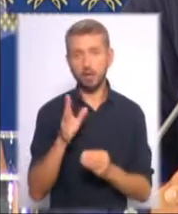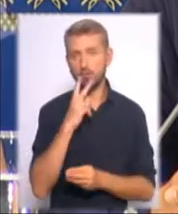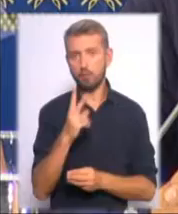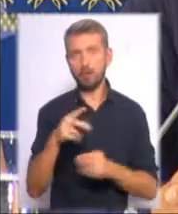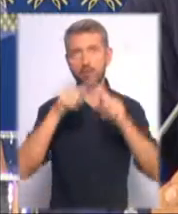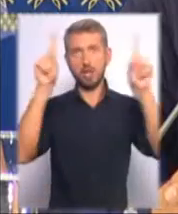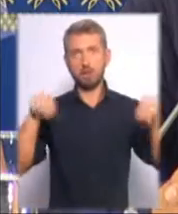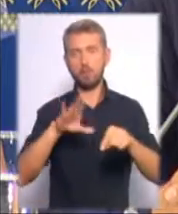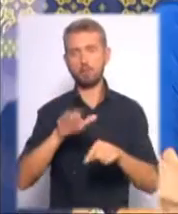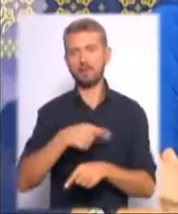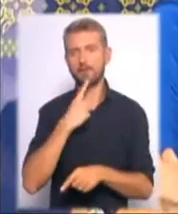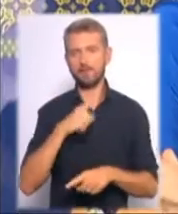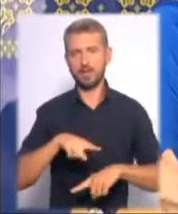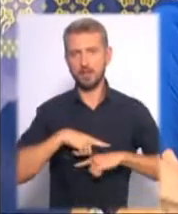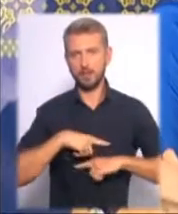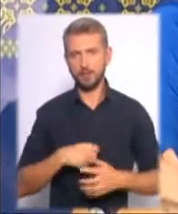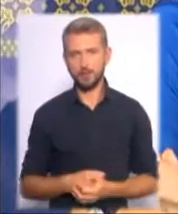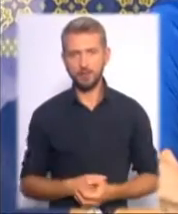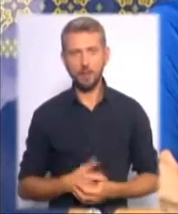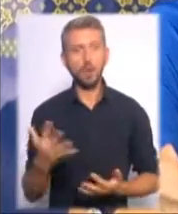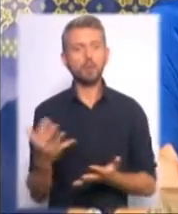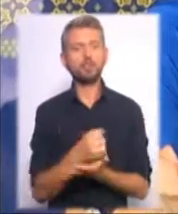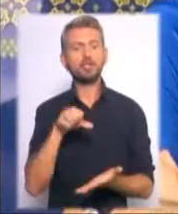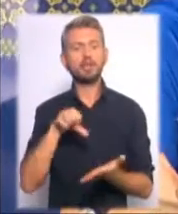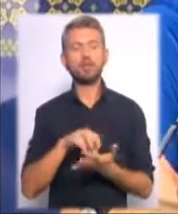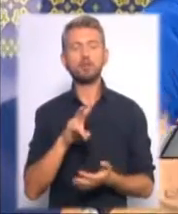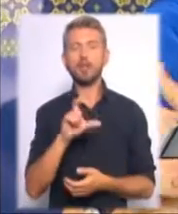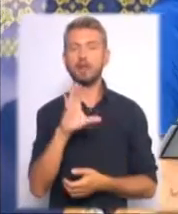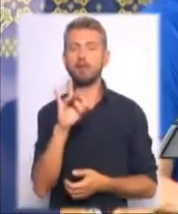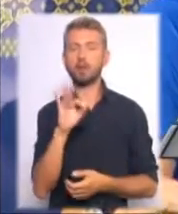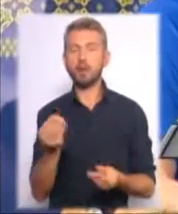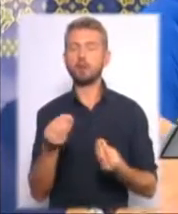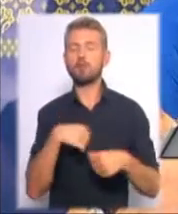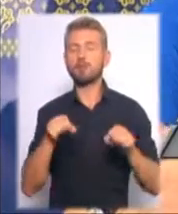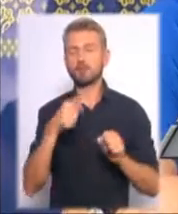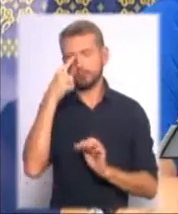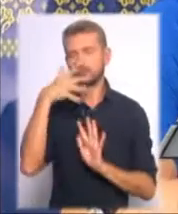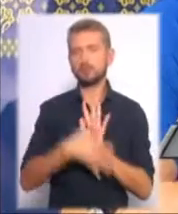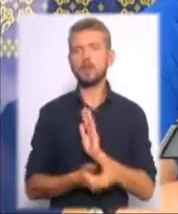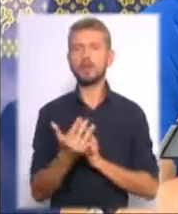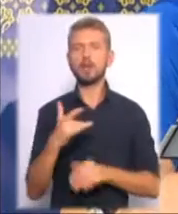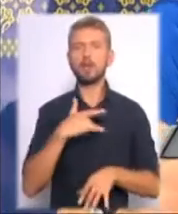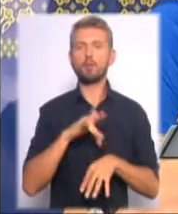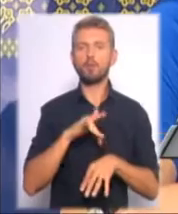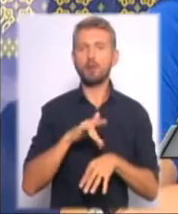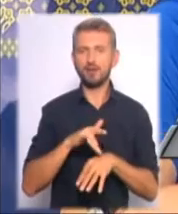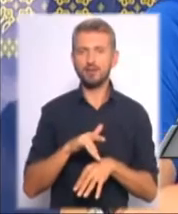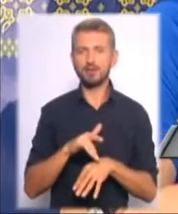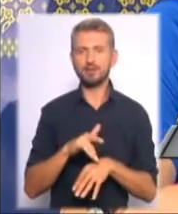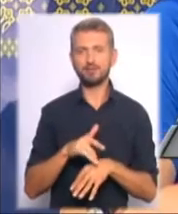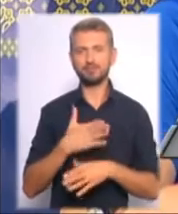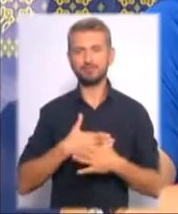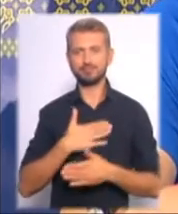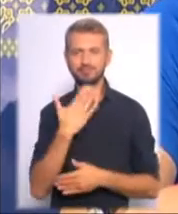табло після фінального свистка. Успішний виступ на Євро дав нам можливість пересвідчитися, скільки вболівальників симпатизують нам не лише